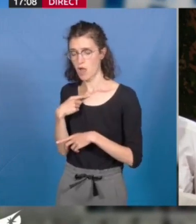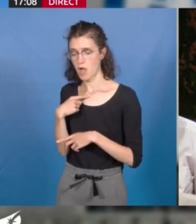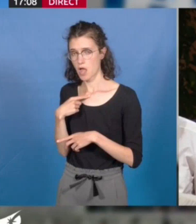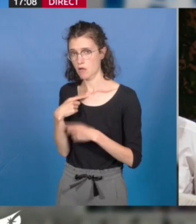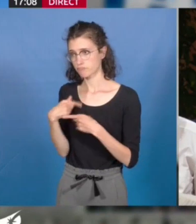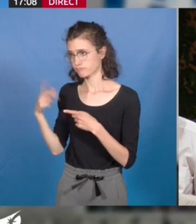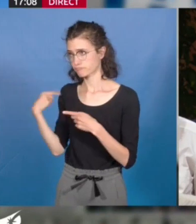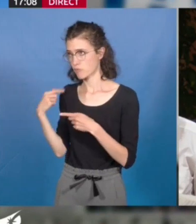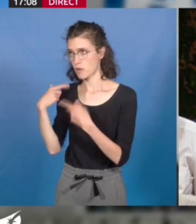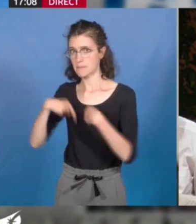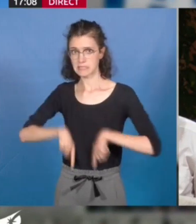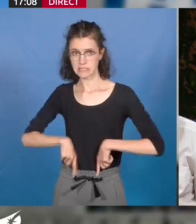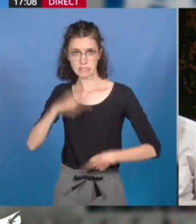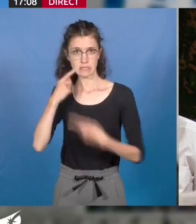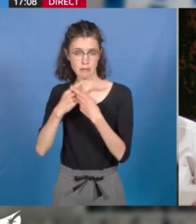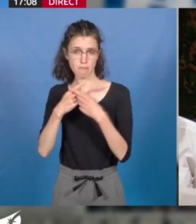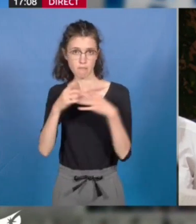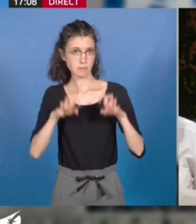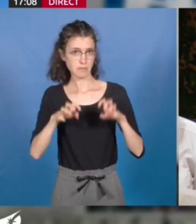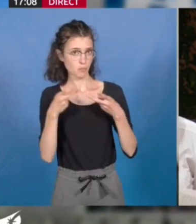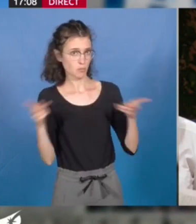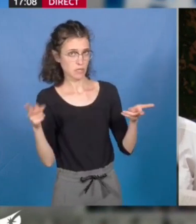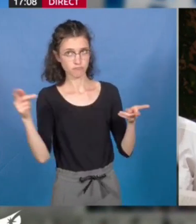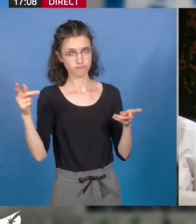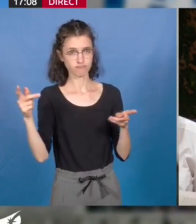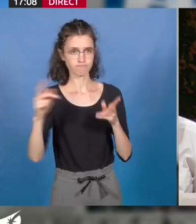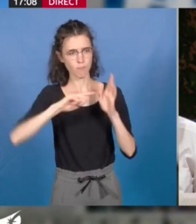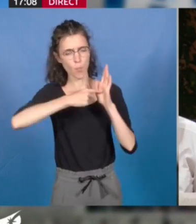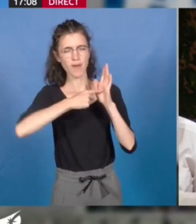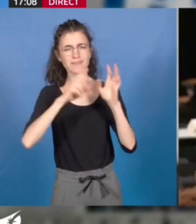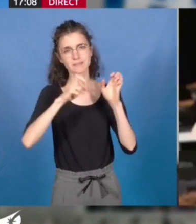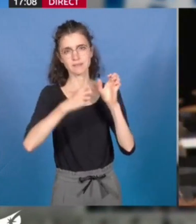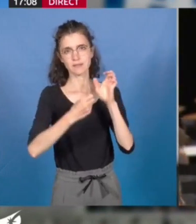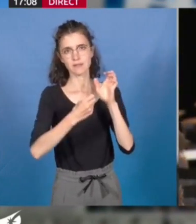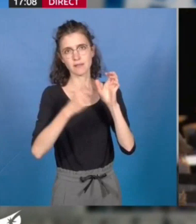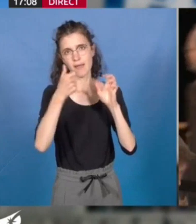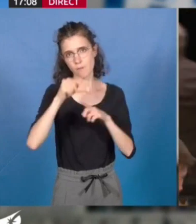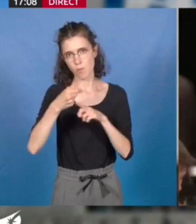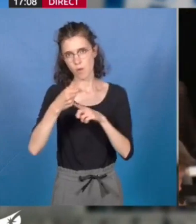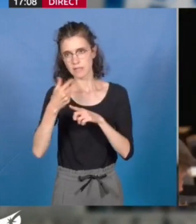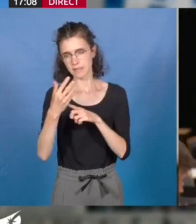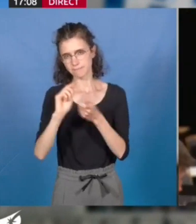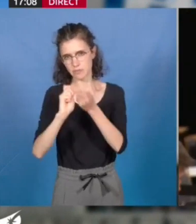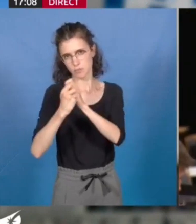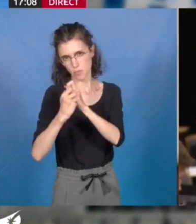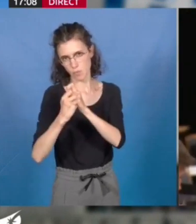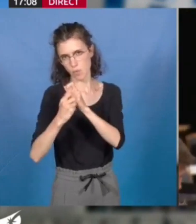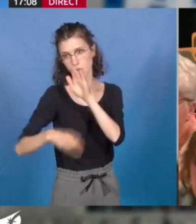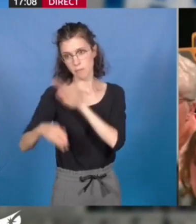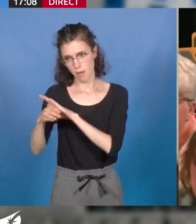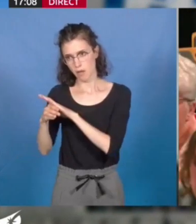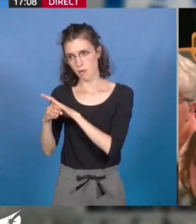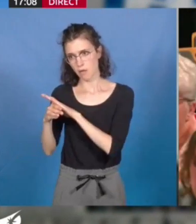du point d'indice de 1,5 au 1er juillet, alors que l'inflation depuis la dernière revalorisation sera d'environ 5